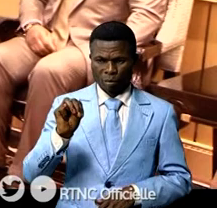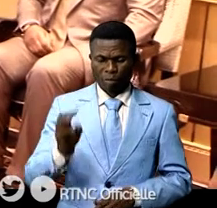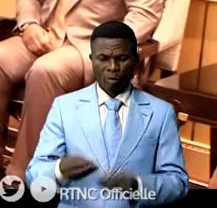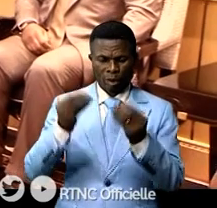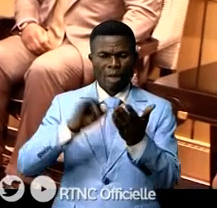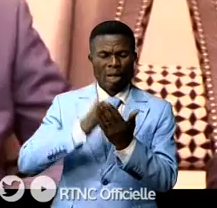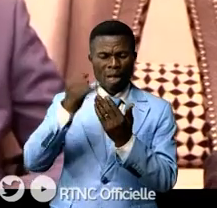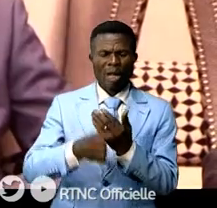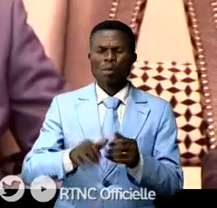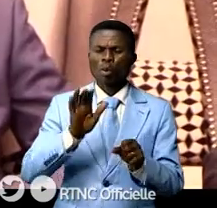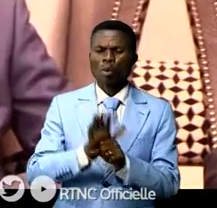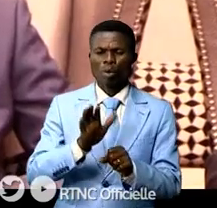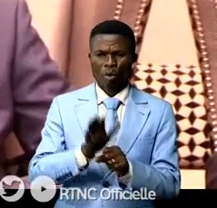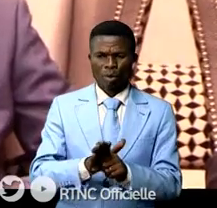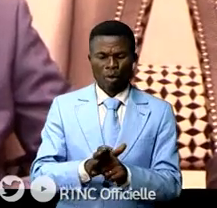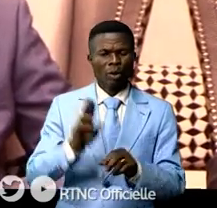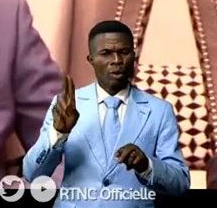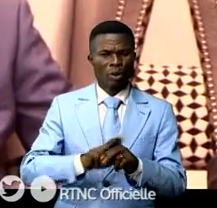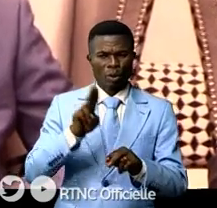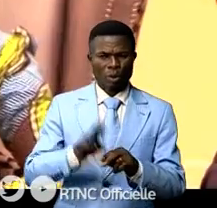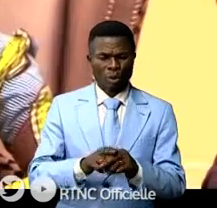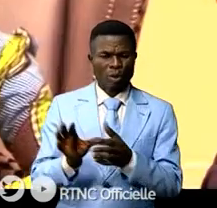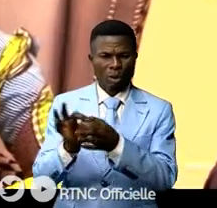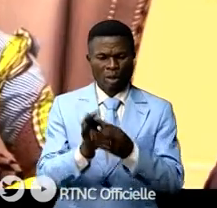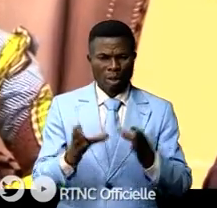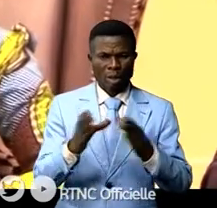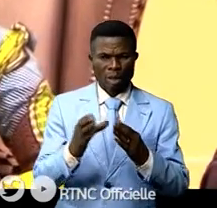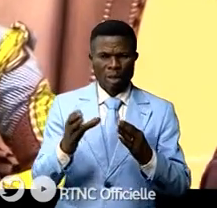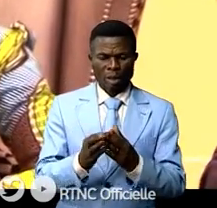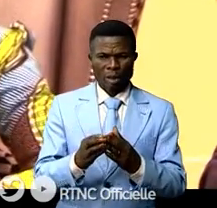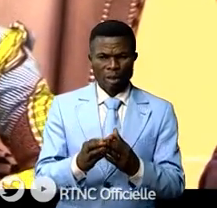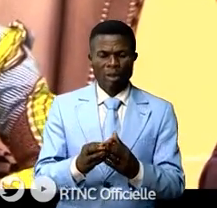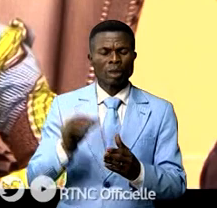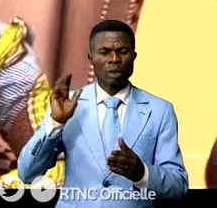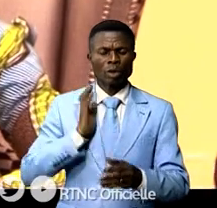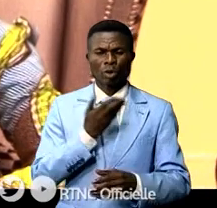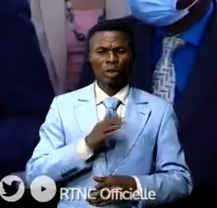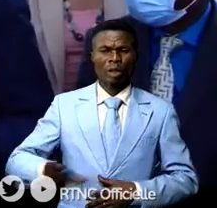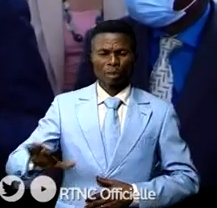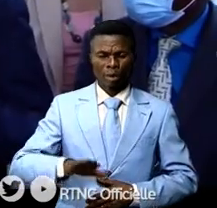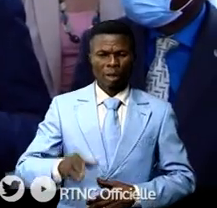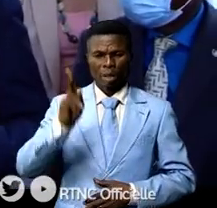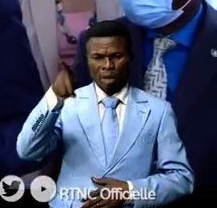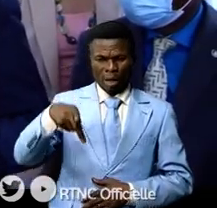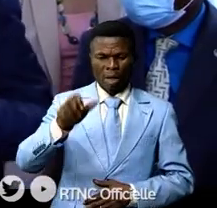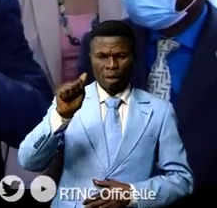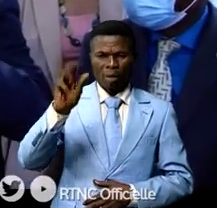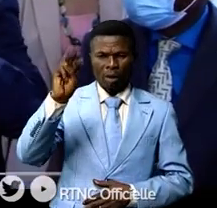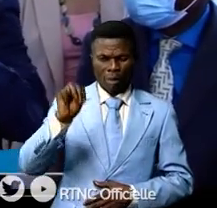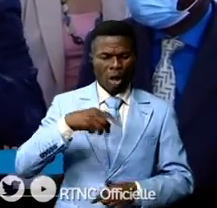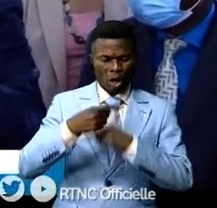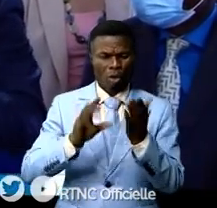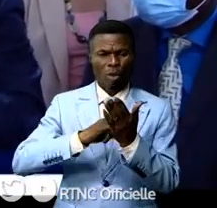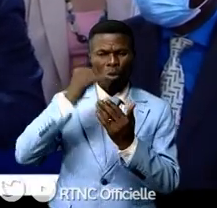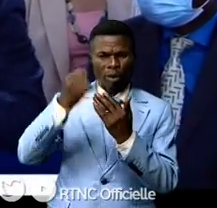vaste programme qui sera exécuté en collaboration avec le gouvernement. Le PAM vient de démarrer un projet